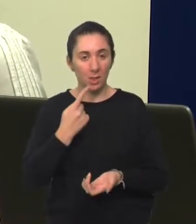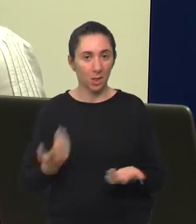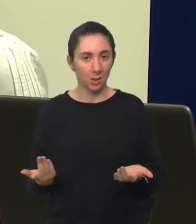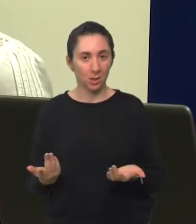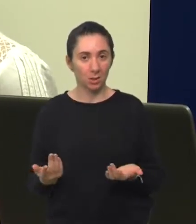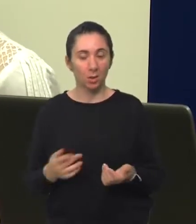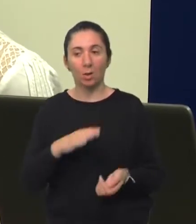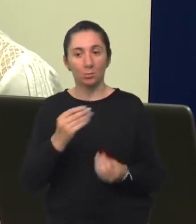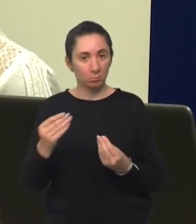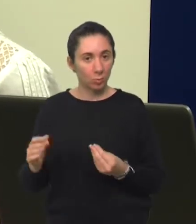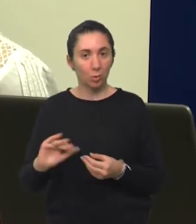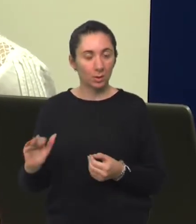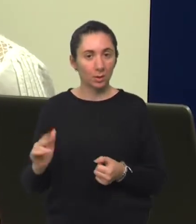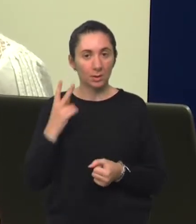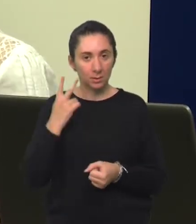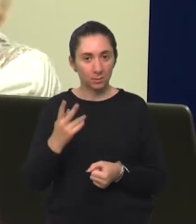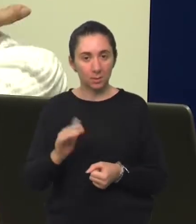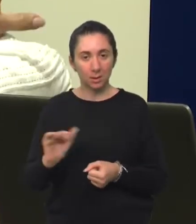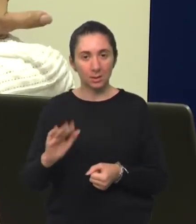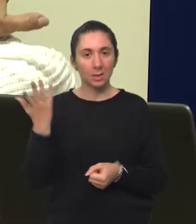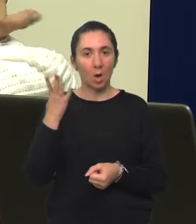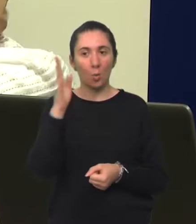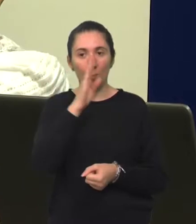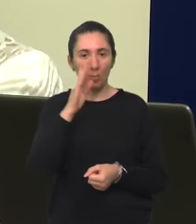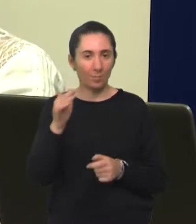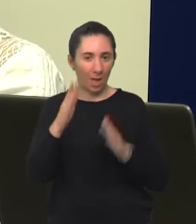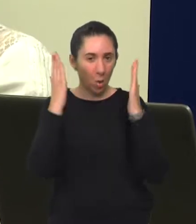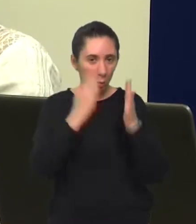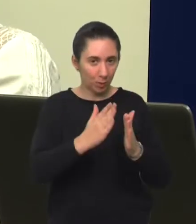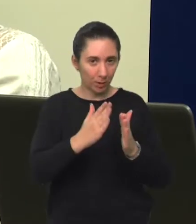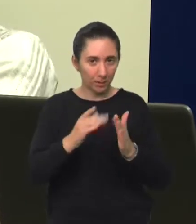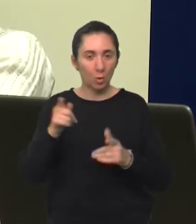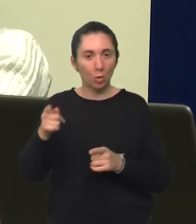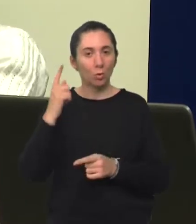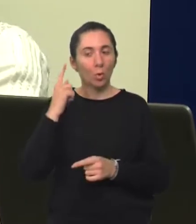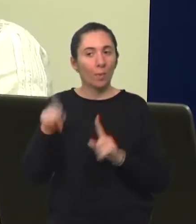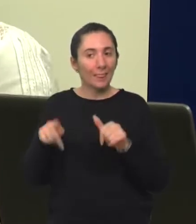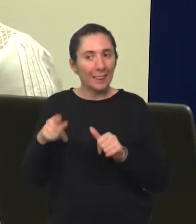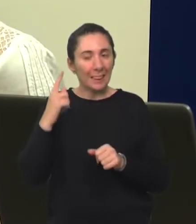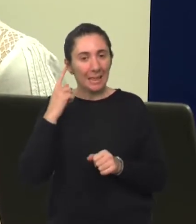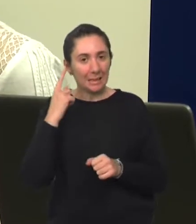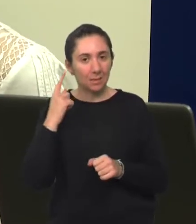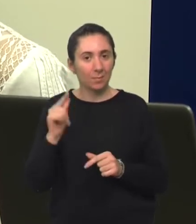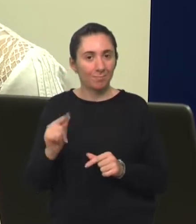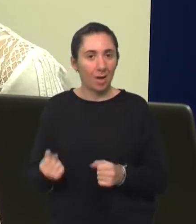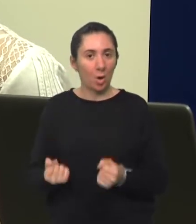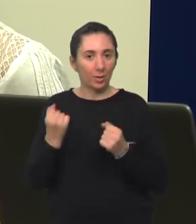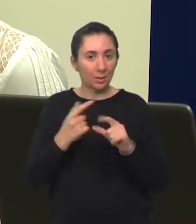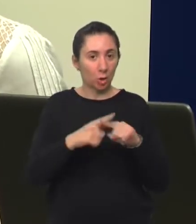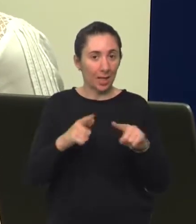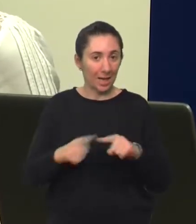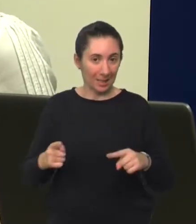Takvo djeca vam vrlo često nalikuju djeci sa poremećem iz autističnog spektra i ponekad to zna biti malo teže